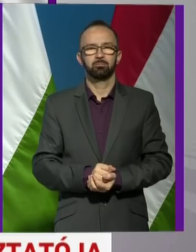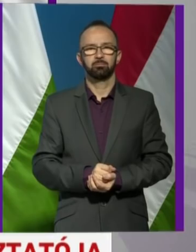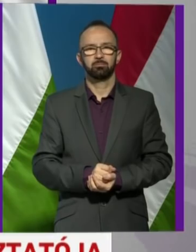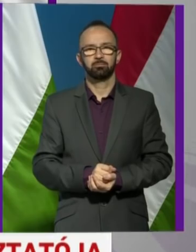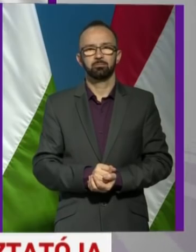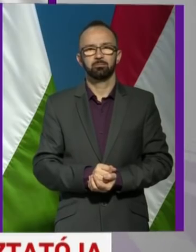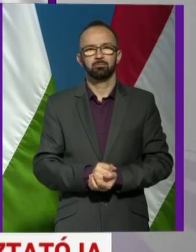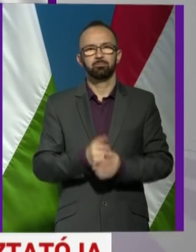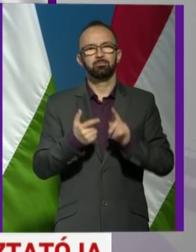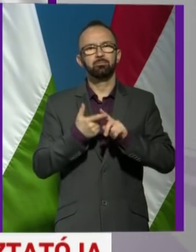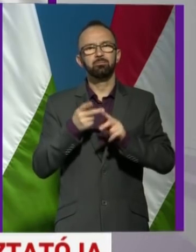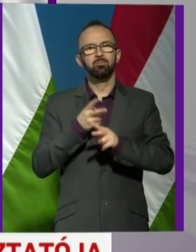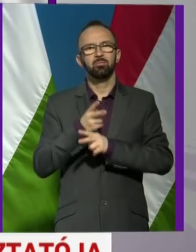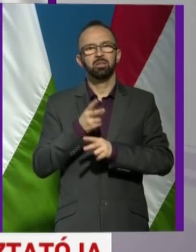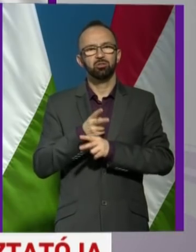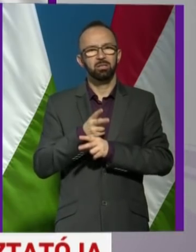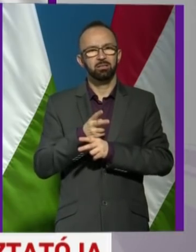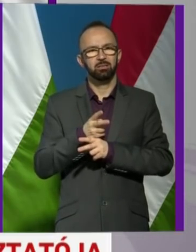másik kérdés...